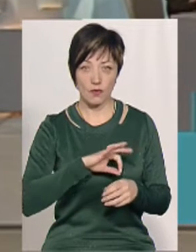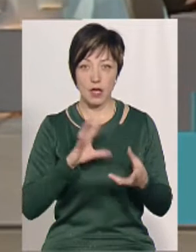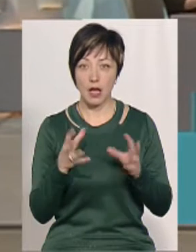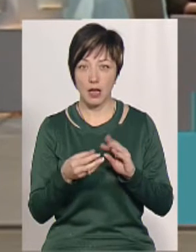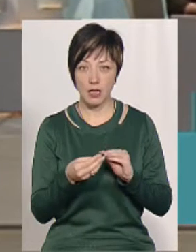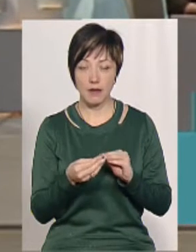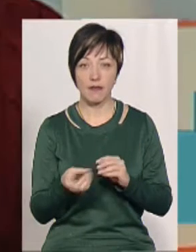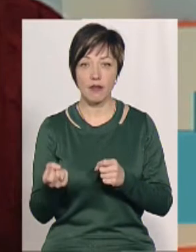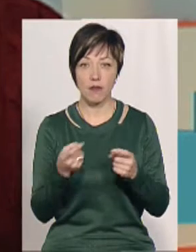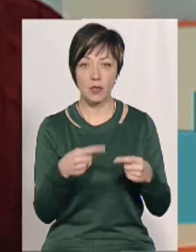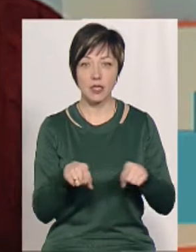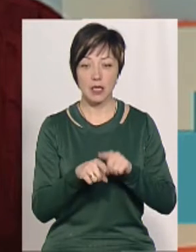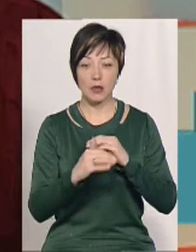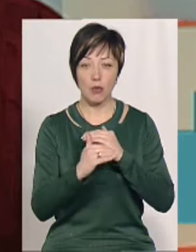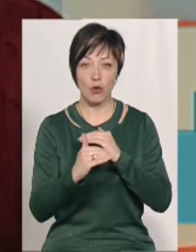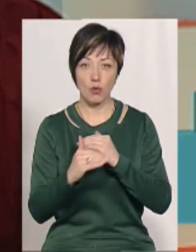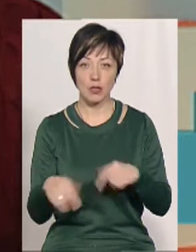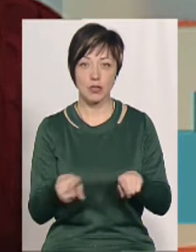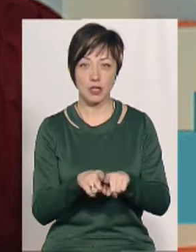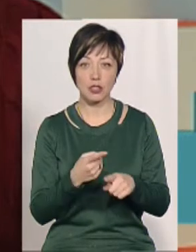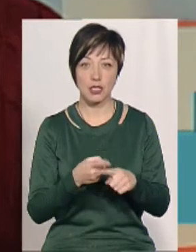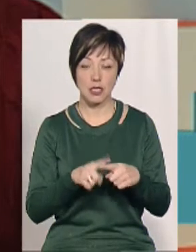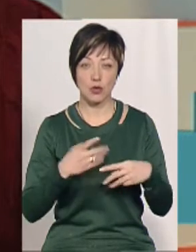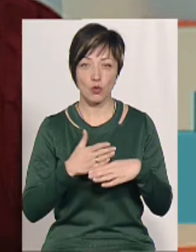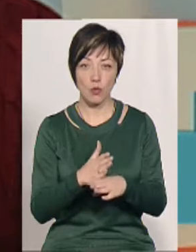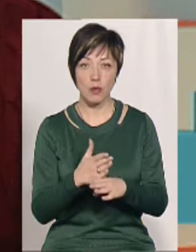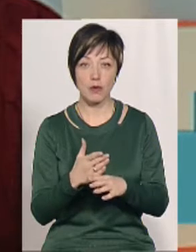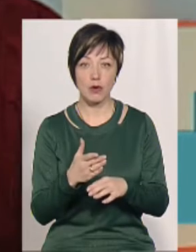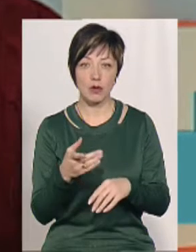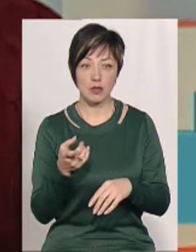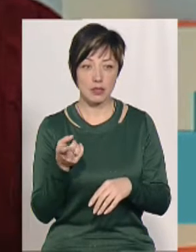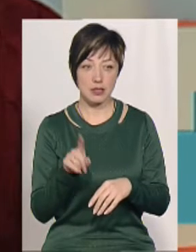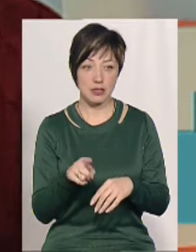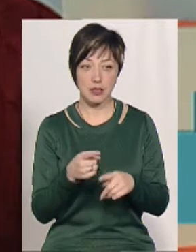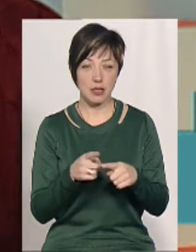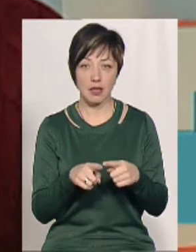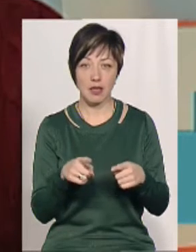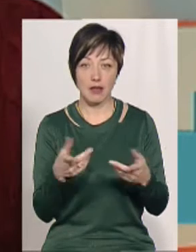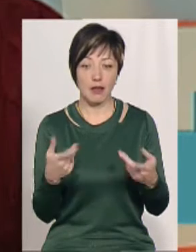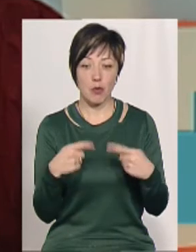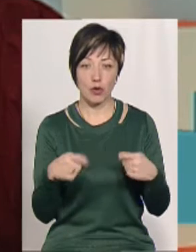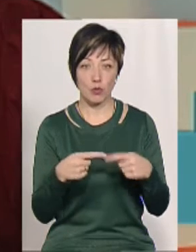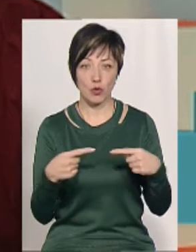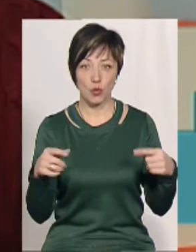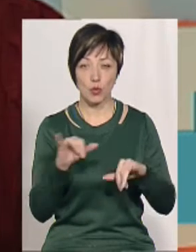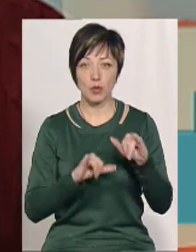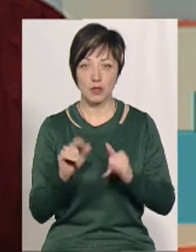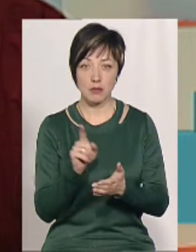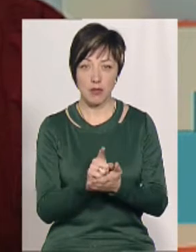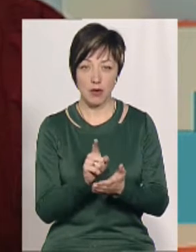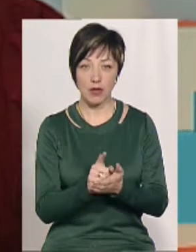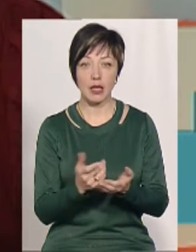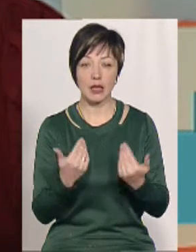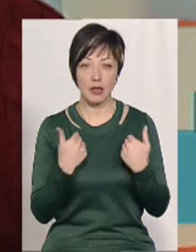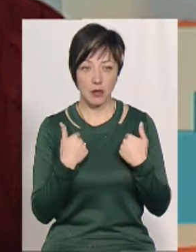Взагалі вони їх вивозять теж на полігон, і ми теж це робимо, бо це є нереалізована продукція, вони кудись її мають